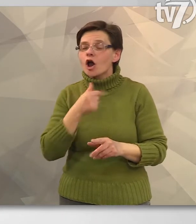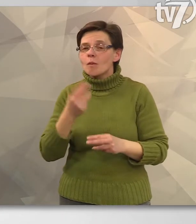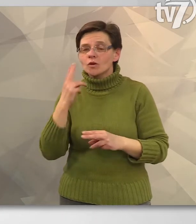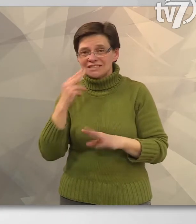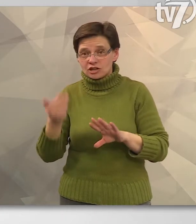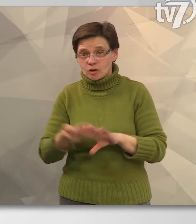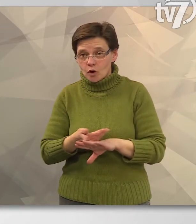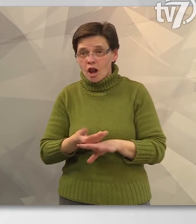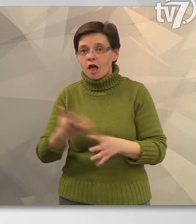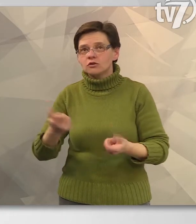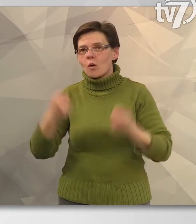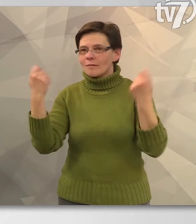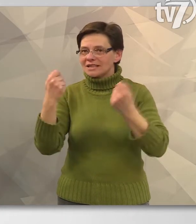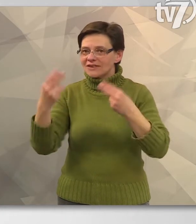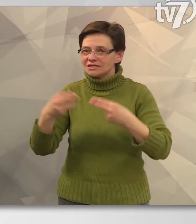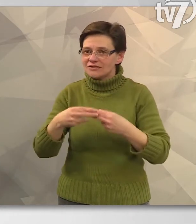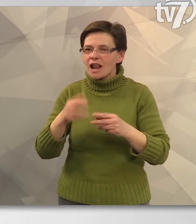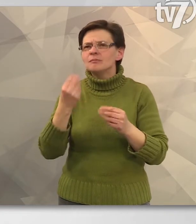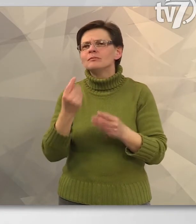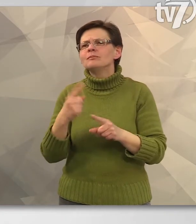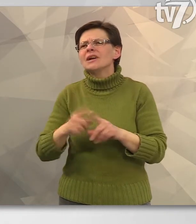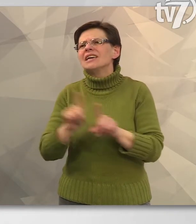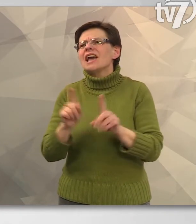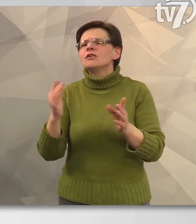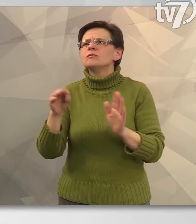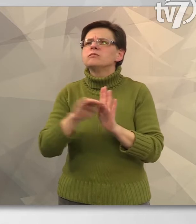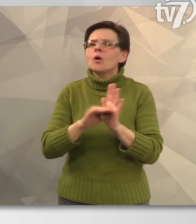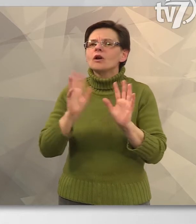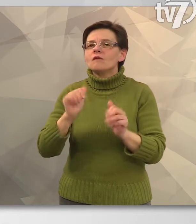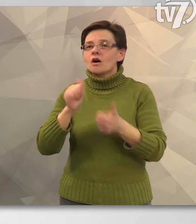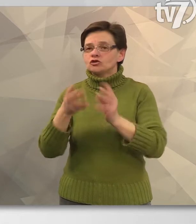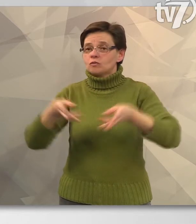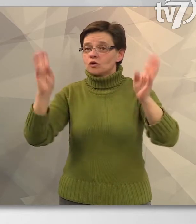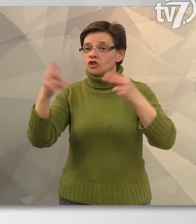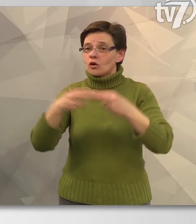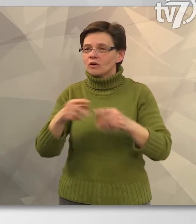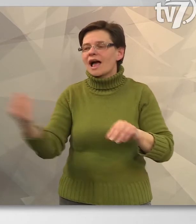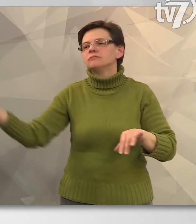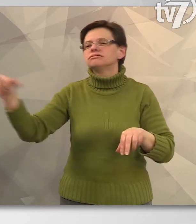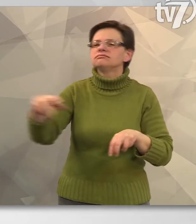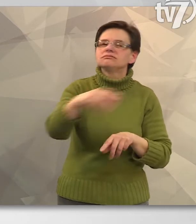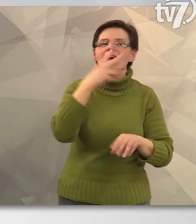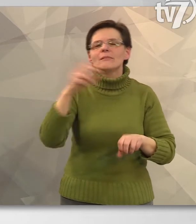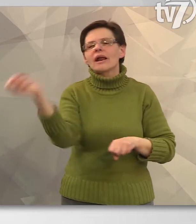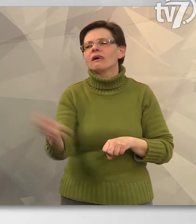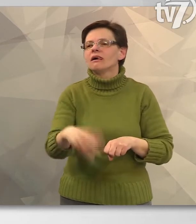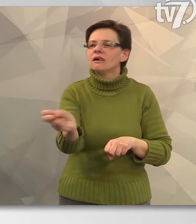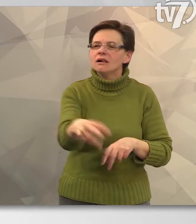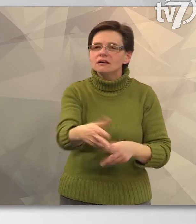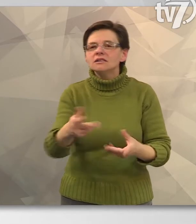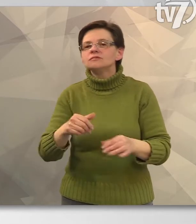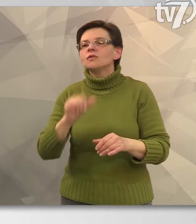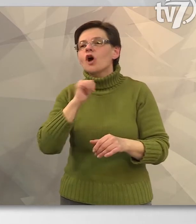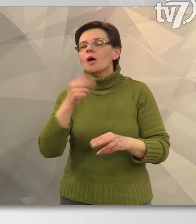garabonciás napokkor, a kolbászfesztiválkor, meg amikor ilyen programok vannak a csarnoknál, és ugye olyankor áttévednek ide az emberek,